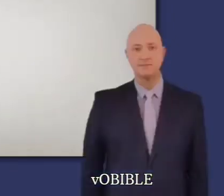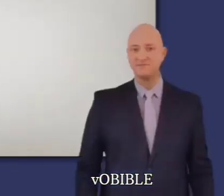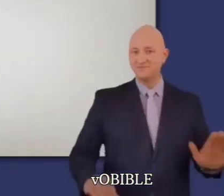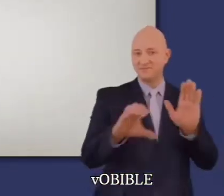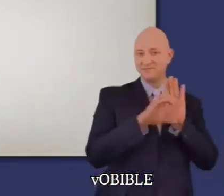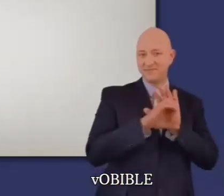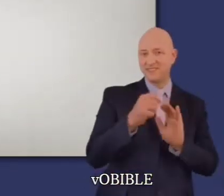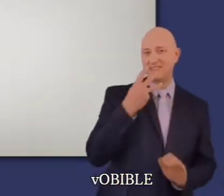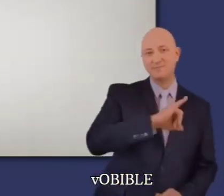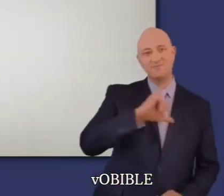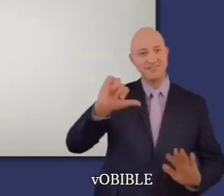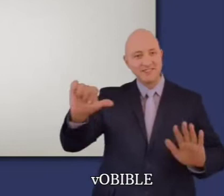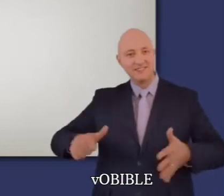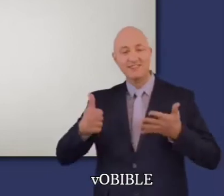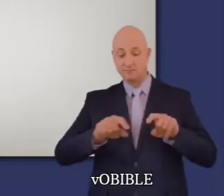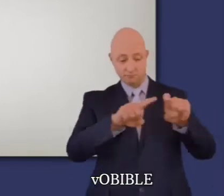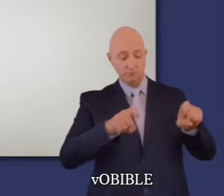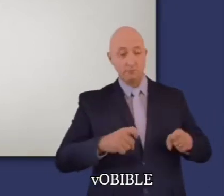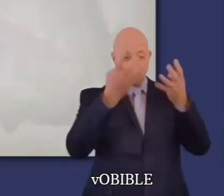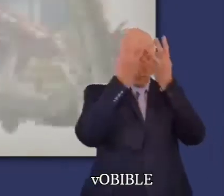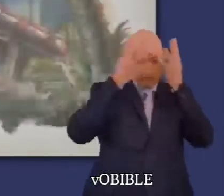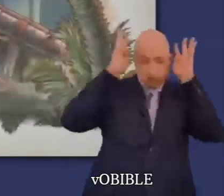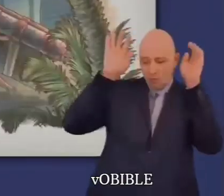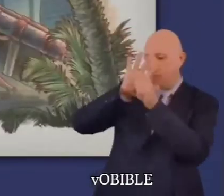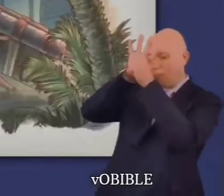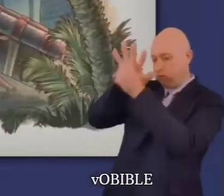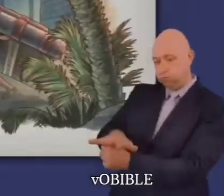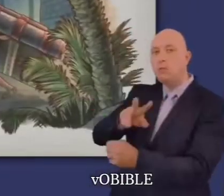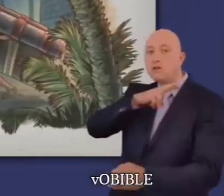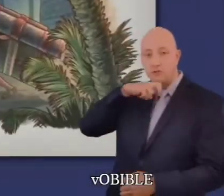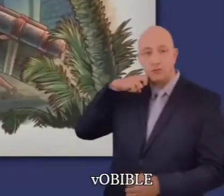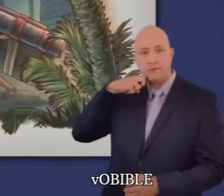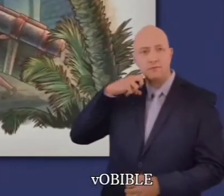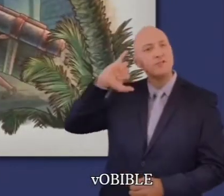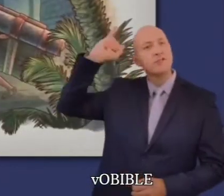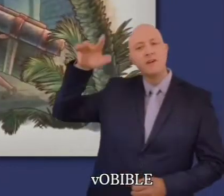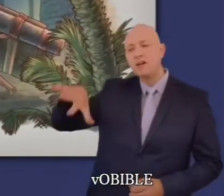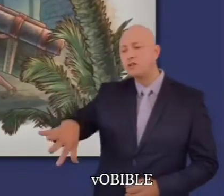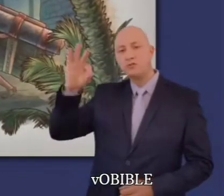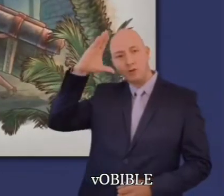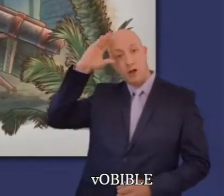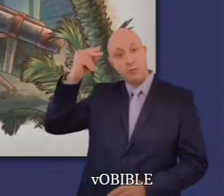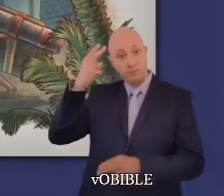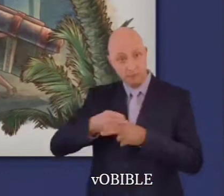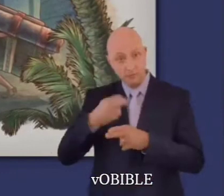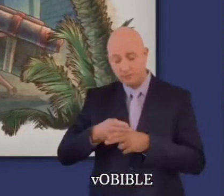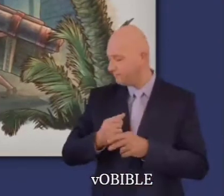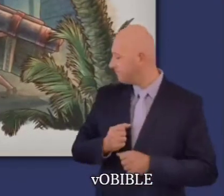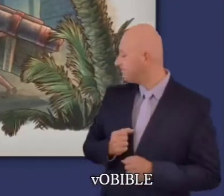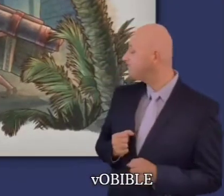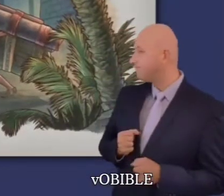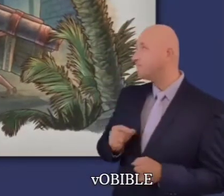Les chapitres 13 à 16 parlent des prouesses du juge Samson, un naziréen à qui Jéhovah a donné une force